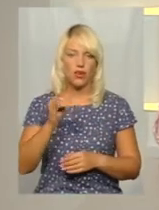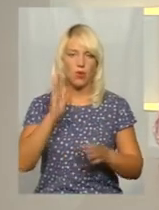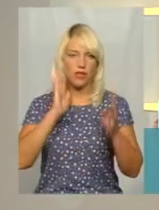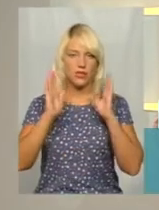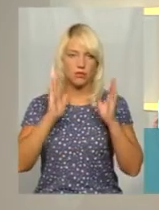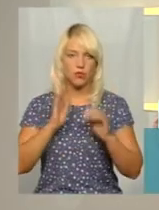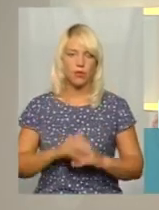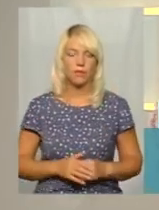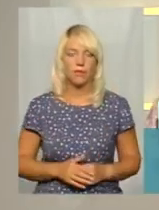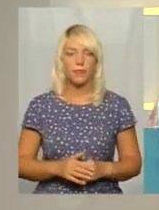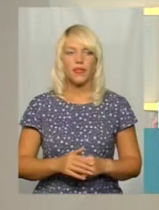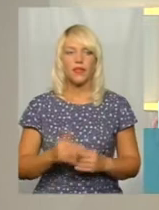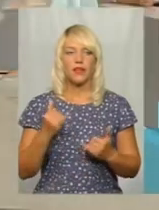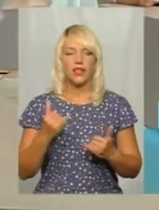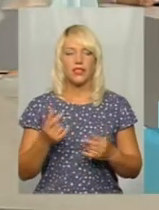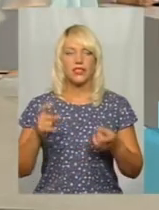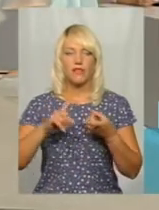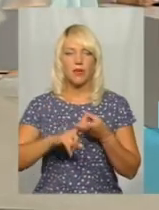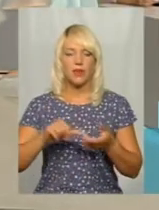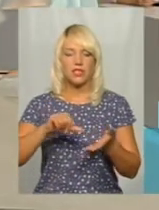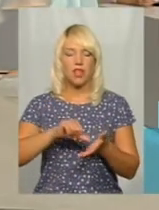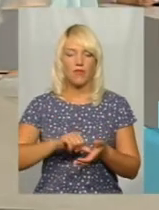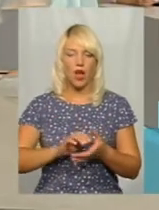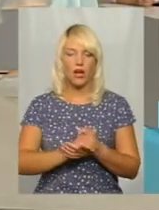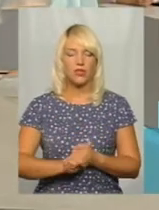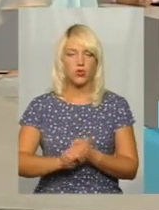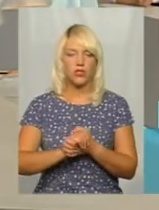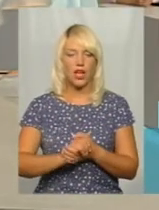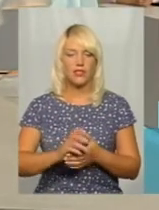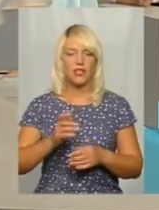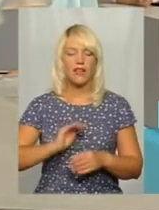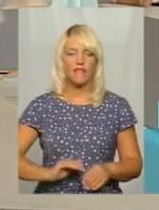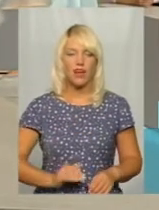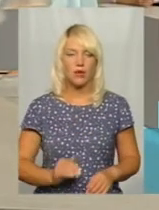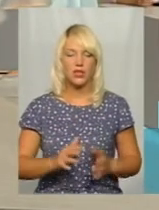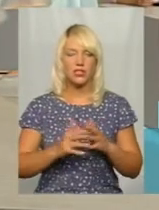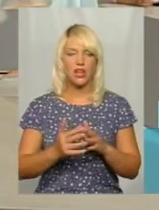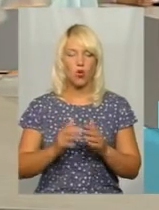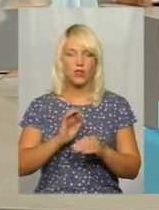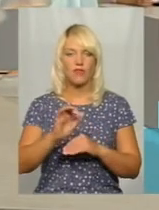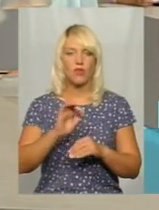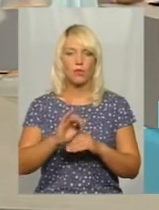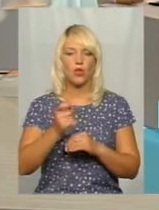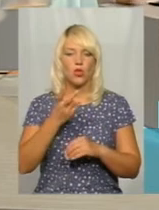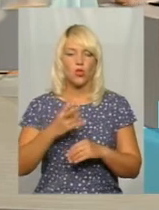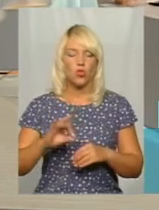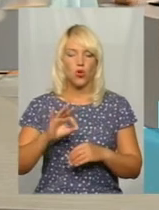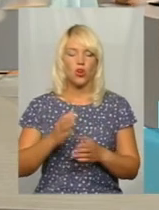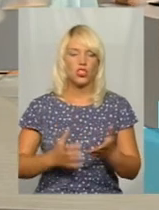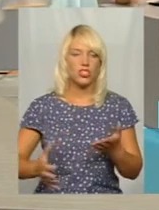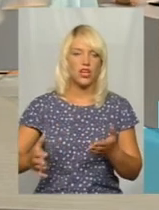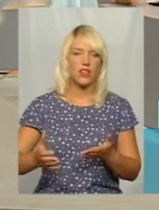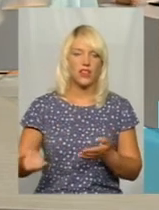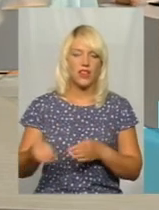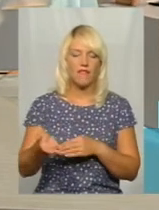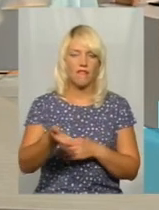Пані Вандо, ми зв'язувалися нині з представниками асоціації і фермерів, і сільгоспвиробників області, але жнива понад усі. Так вони відповіли